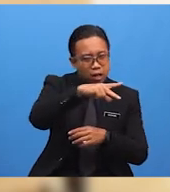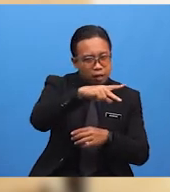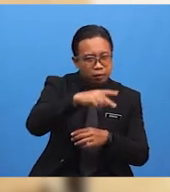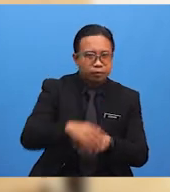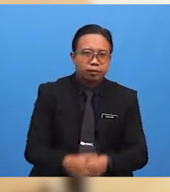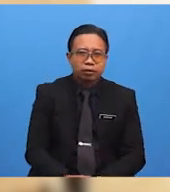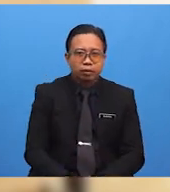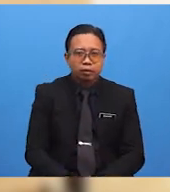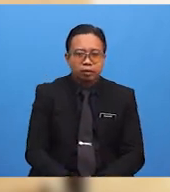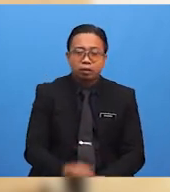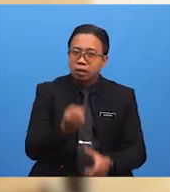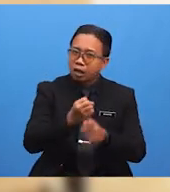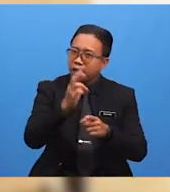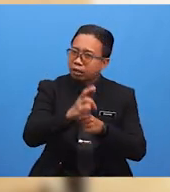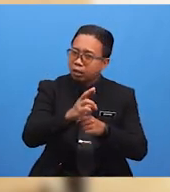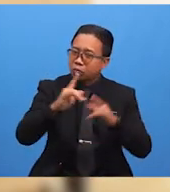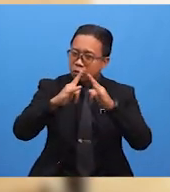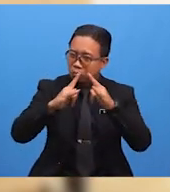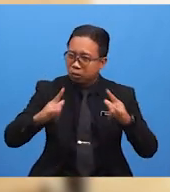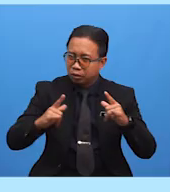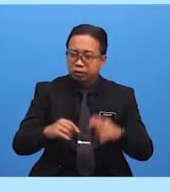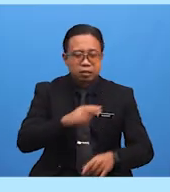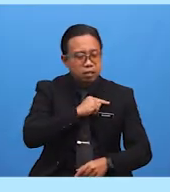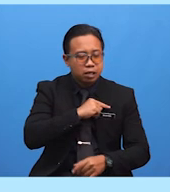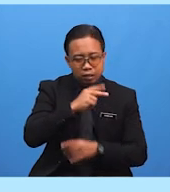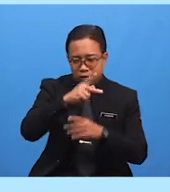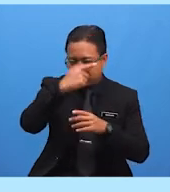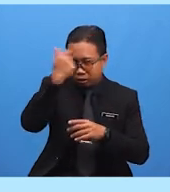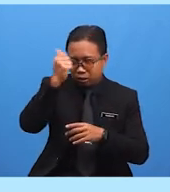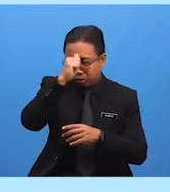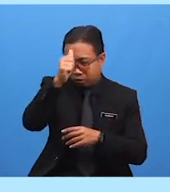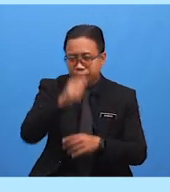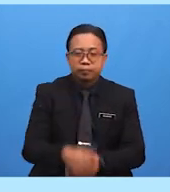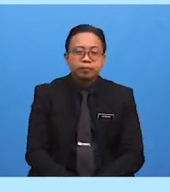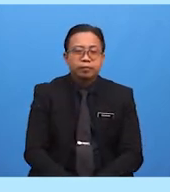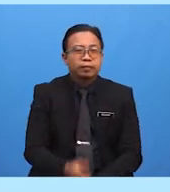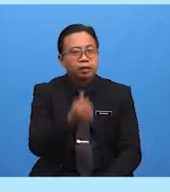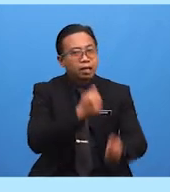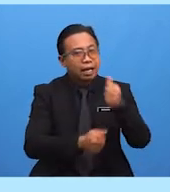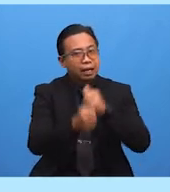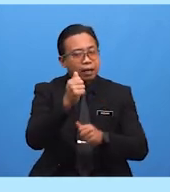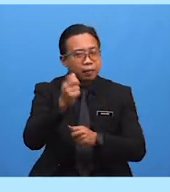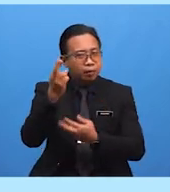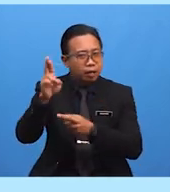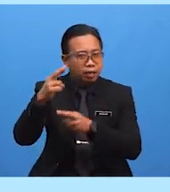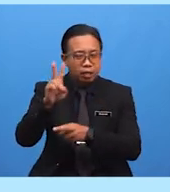menjelajah atau berkhemah Adab Rehlah yang kedua